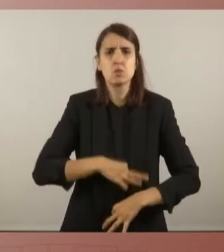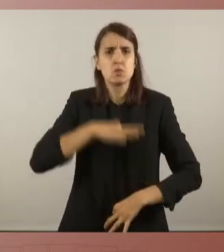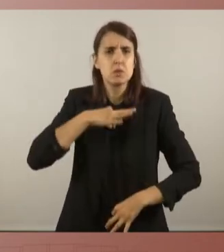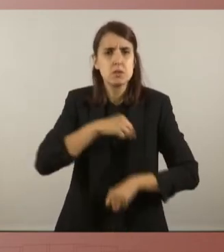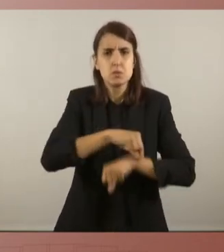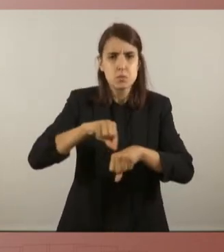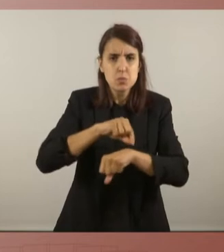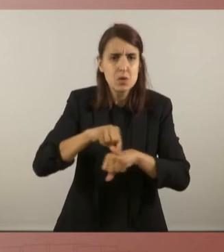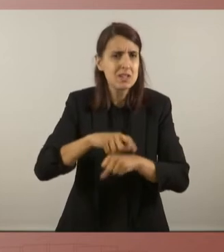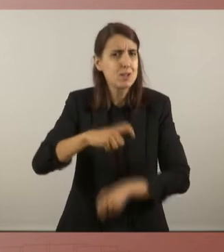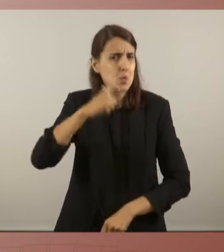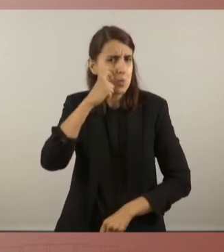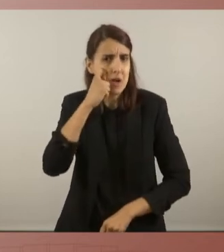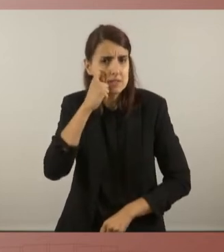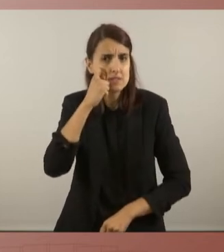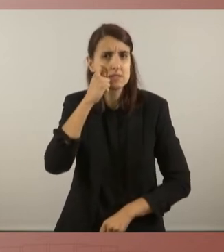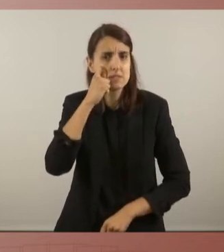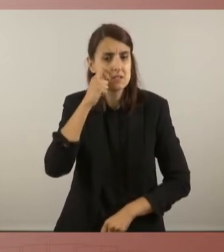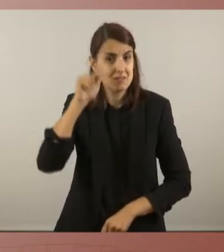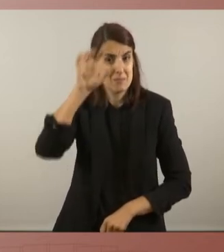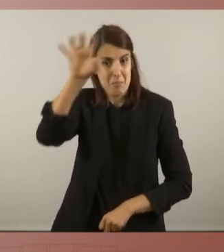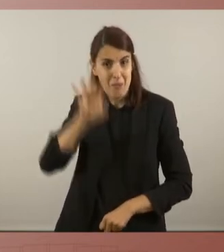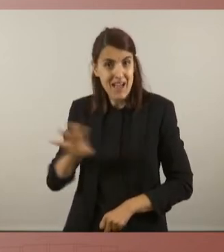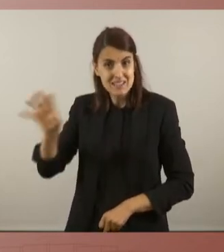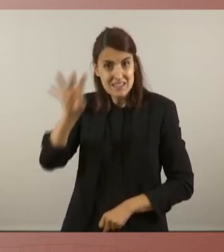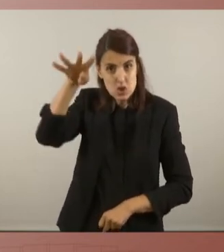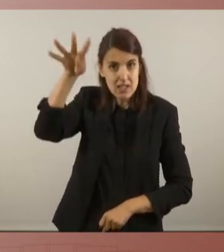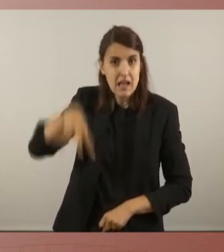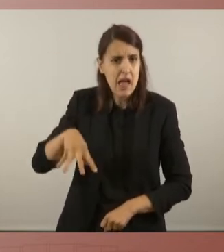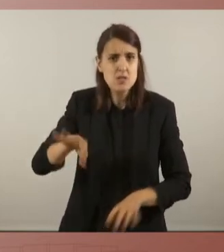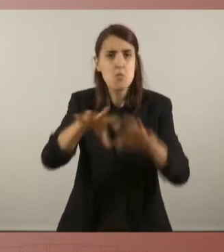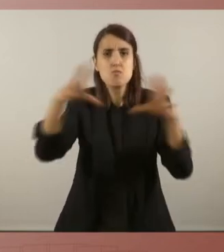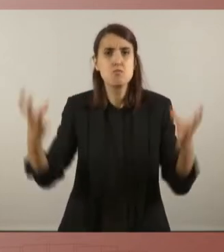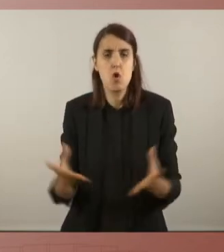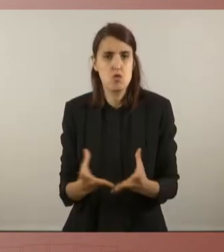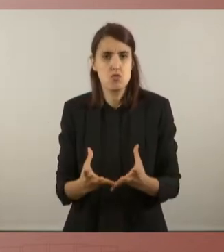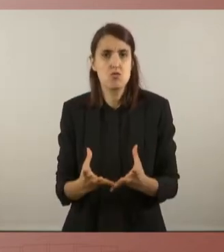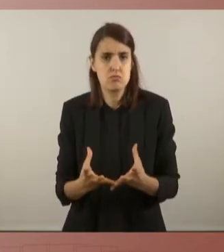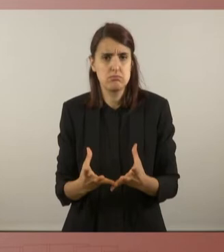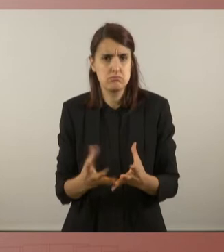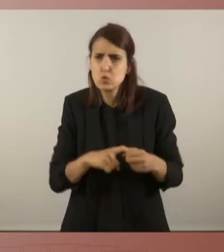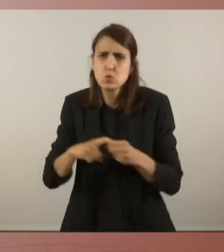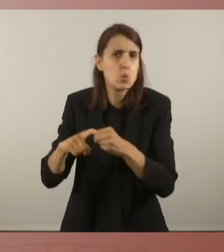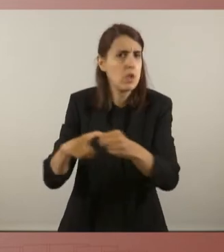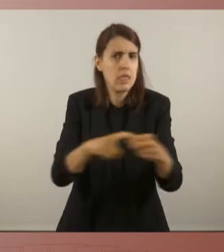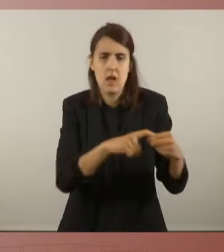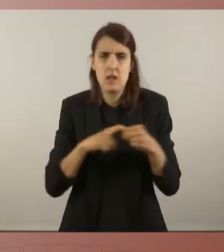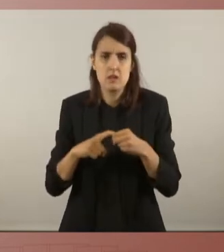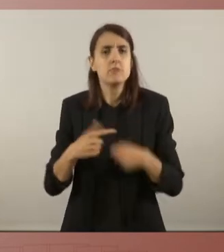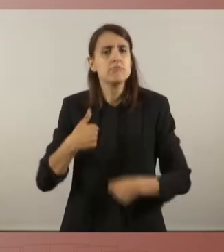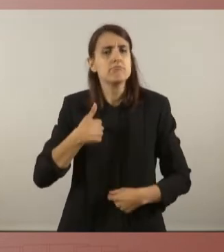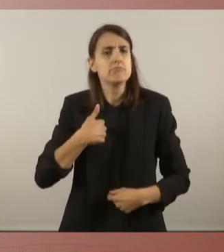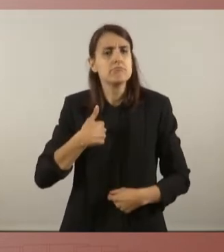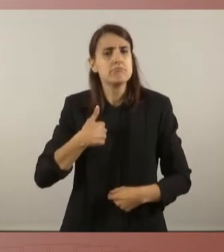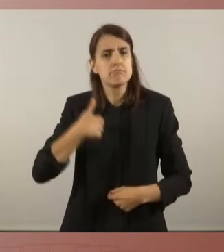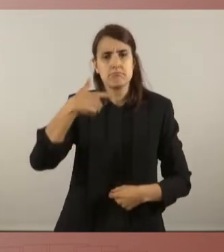polítics, humans, els països catalans i arreu del món, solidàriament. I això és el que nosaltres